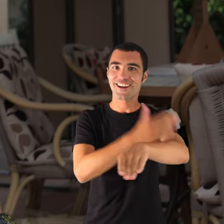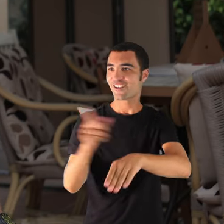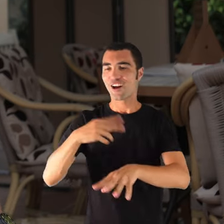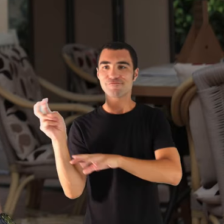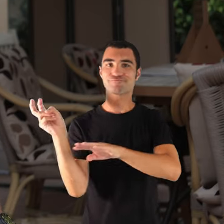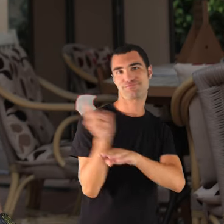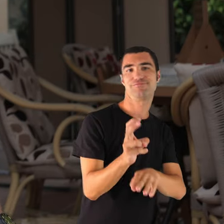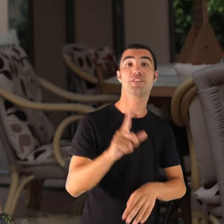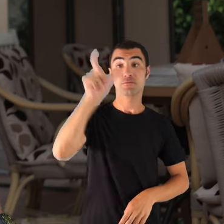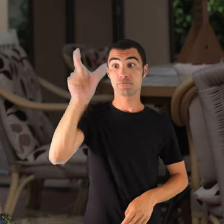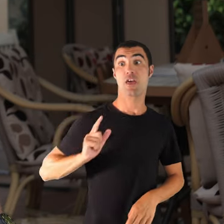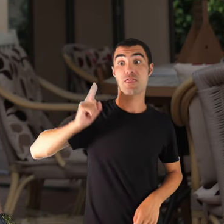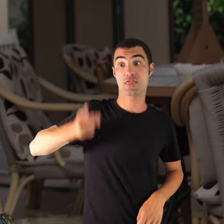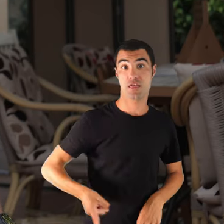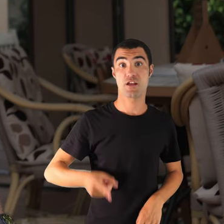el director, que era don Joan,